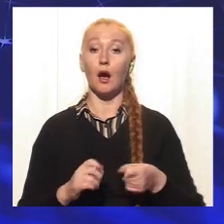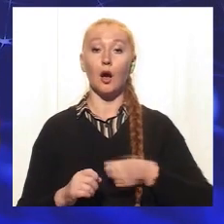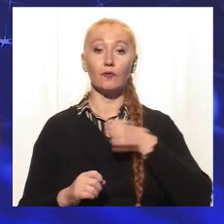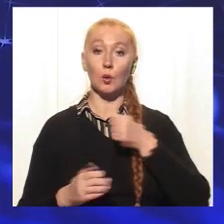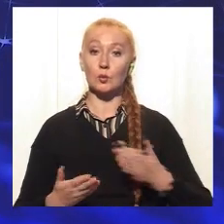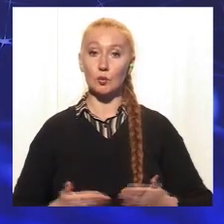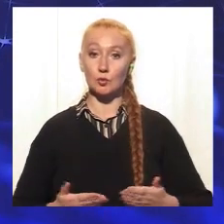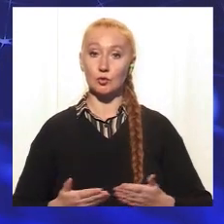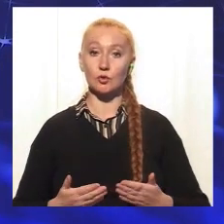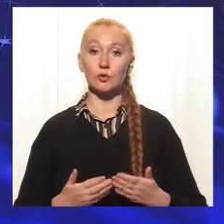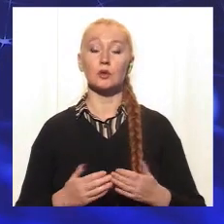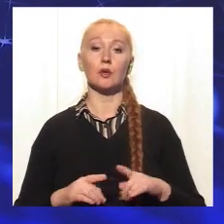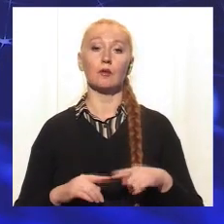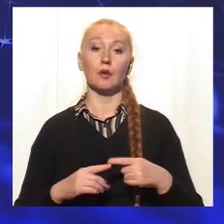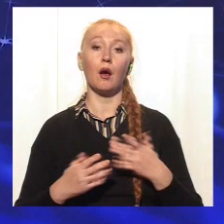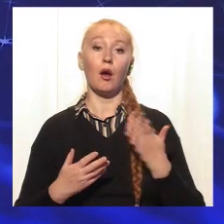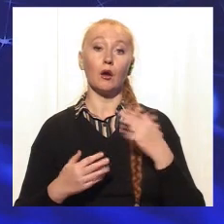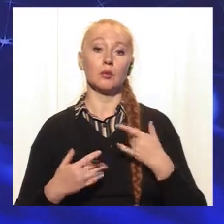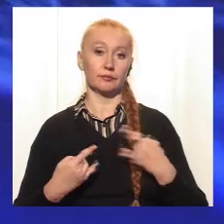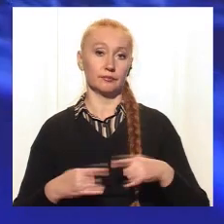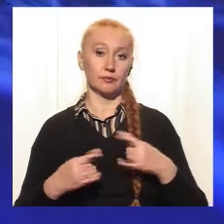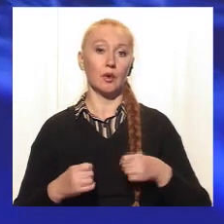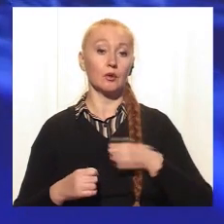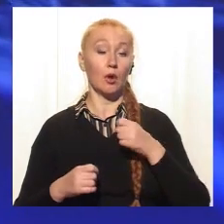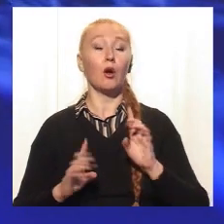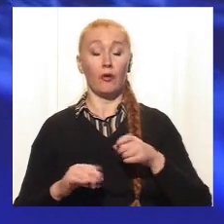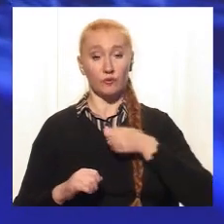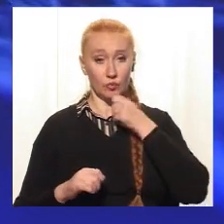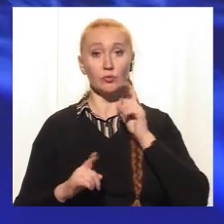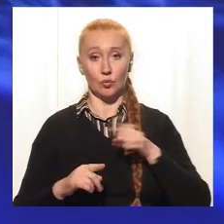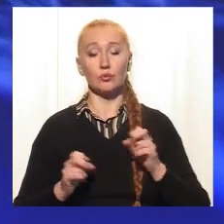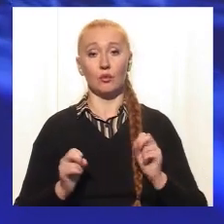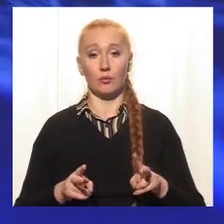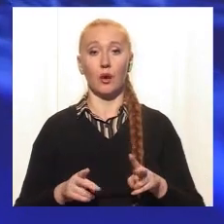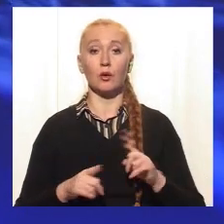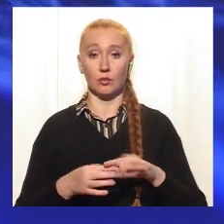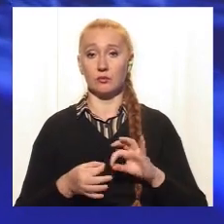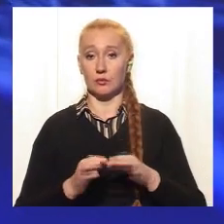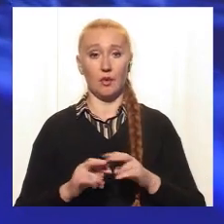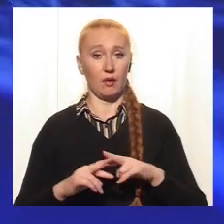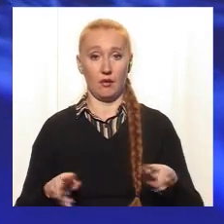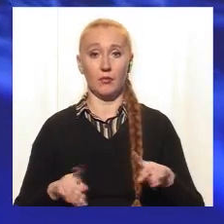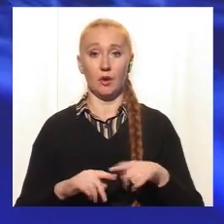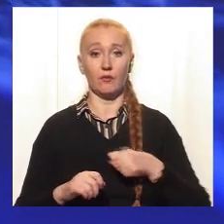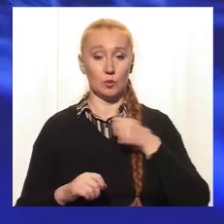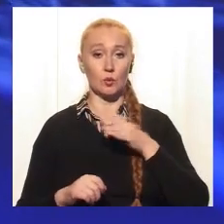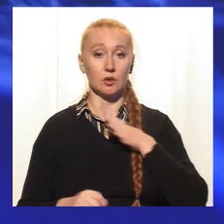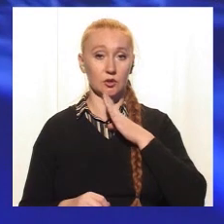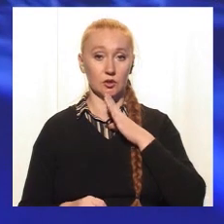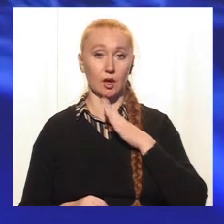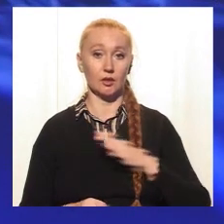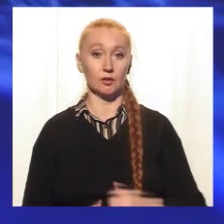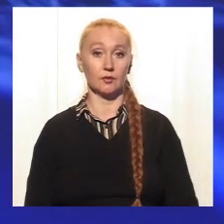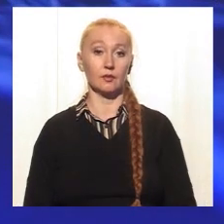дорослому житті, веке репродуктивного? У дорослому небезопасно. Те же осложнения бывают и у взрослой женщины